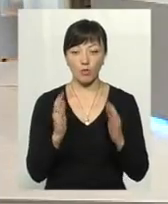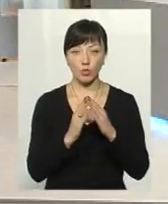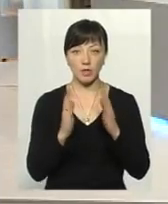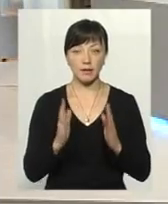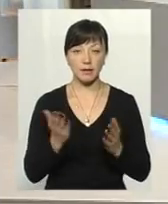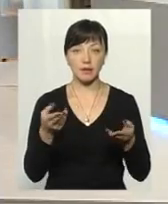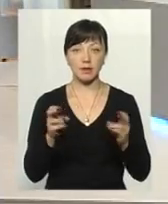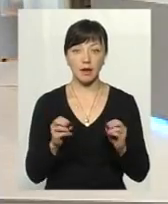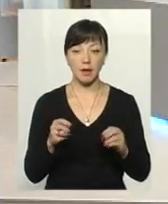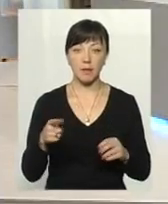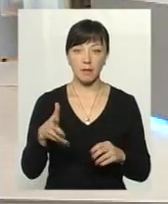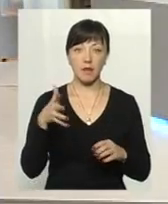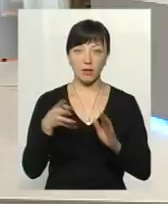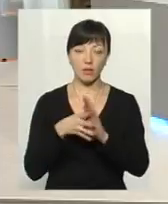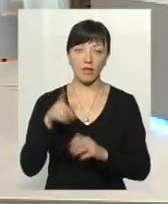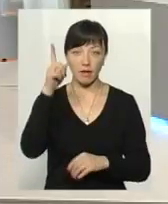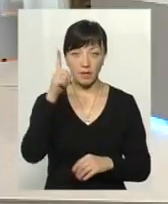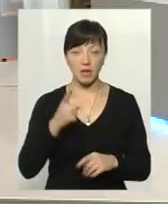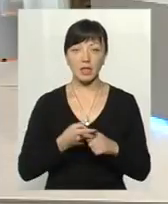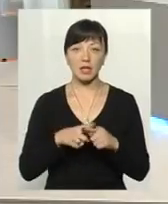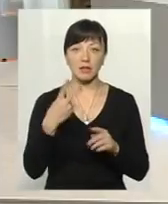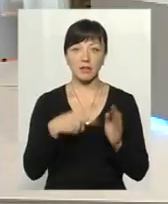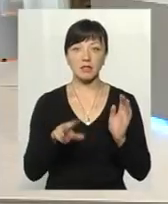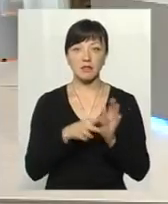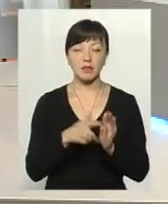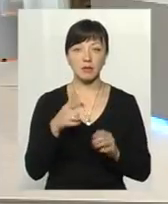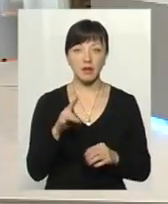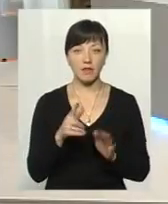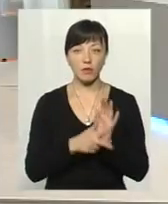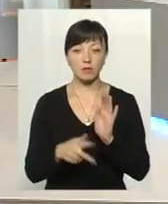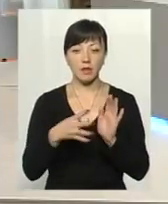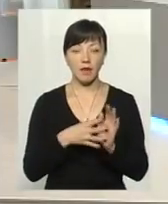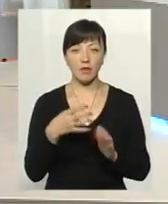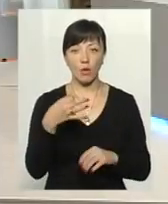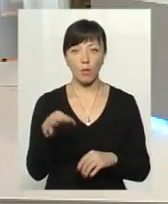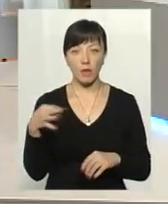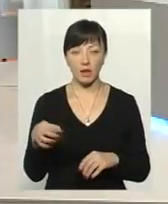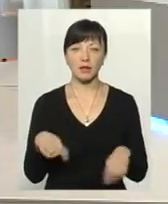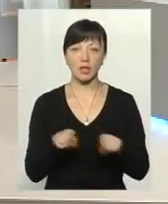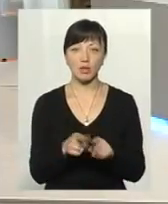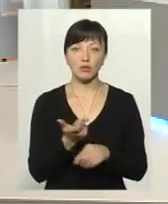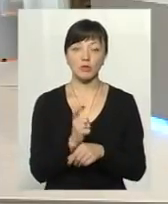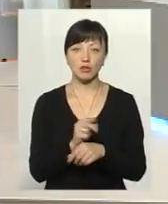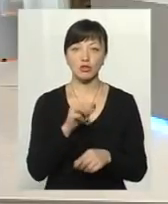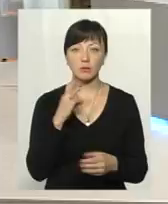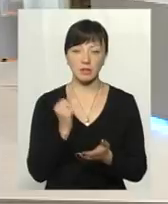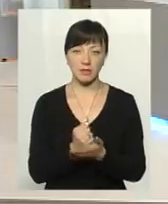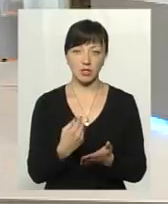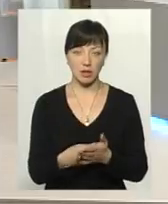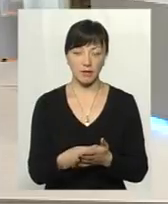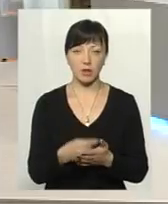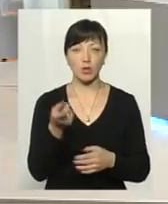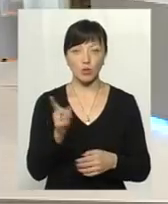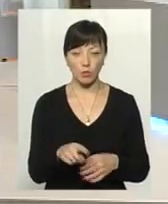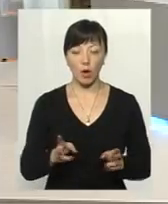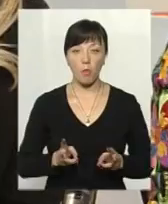від 5 до 9 поверхів 28 гривень 89 копійок, тобто теж більше, ніж затверджений тариф. Тобто